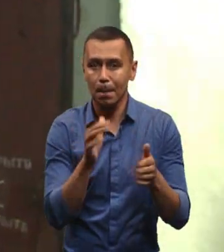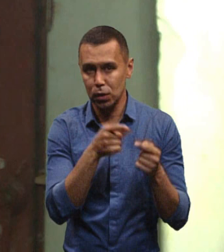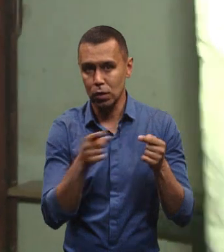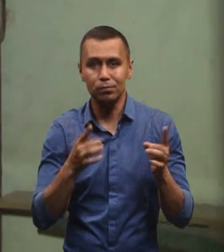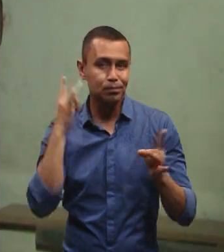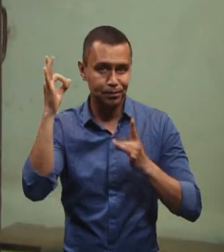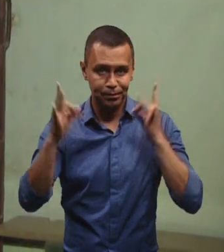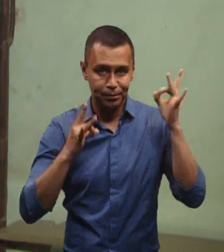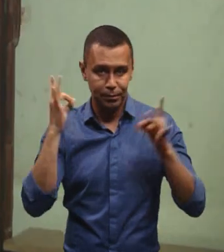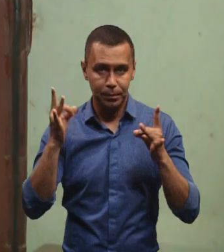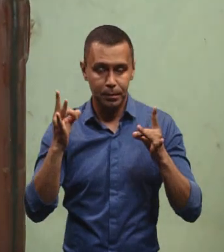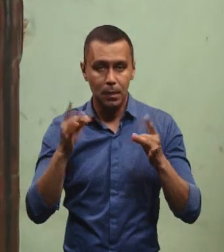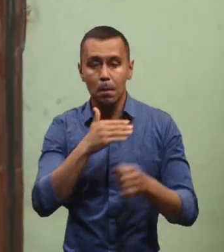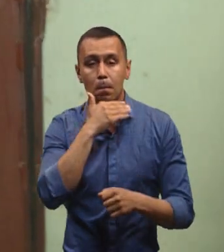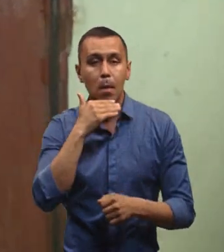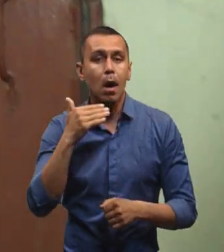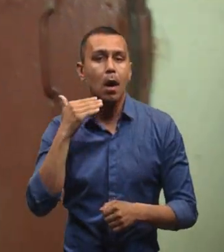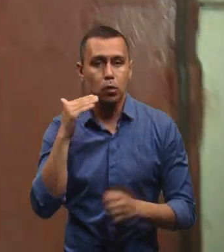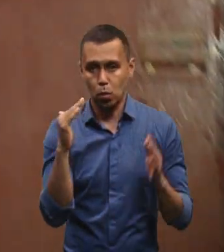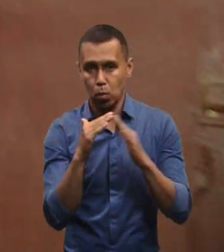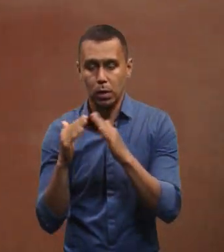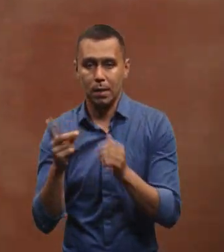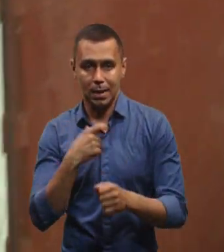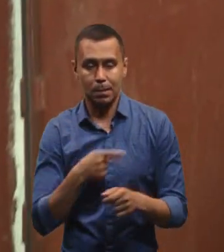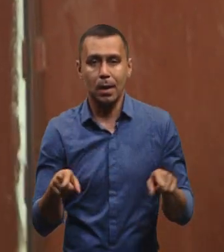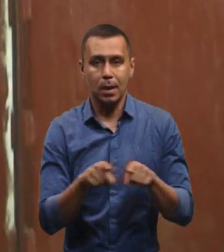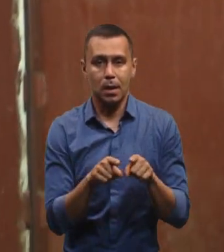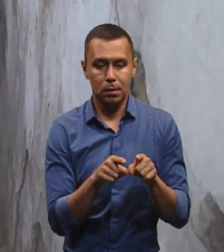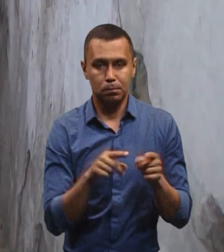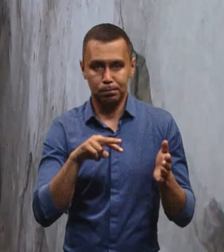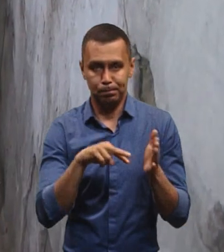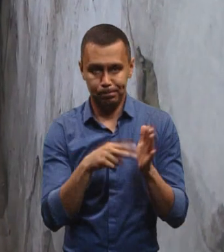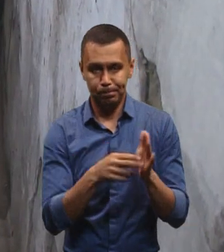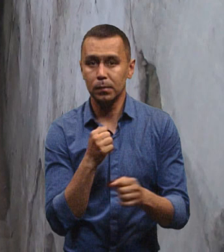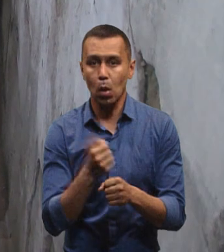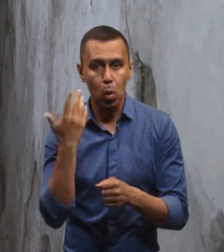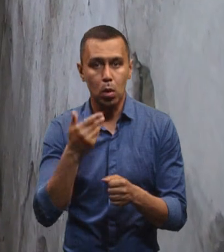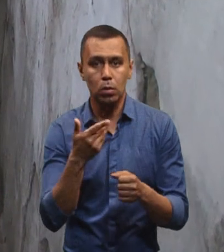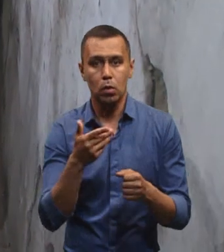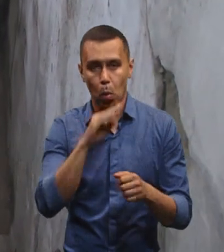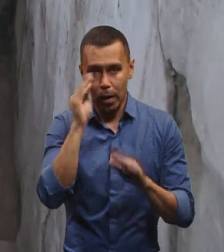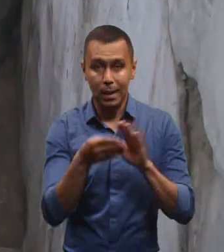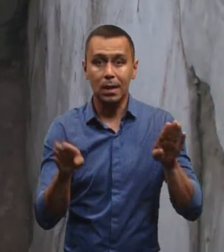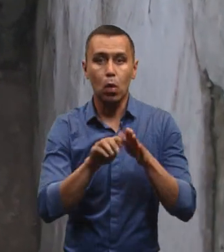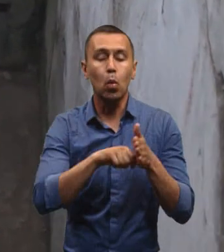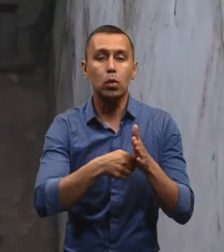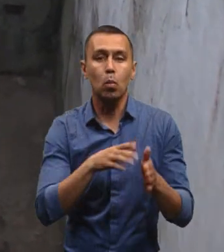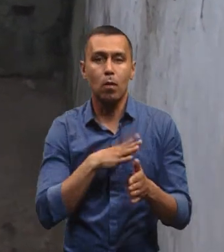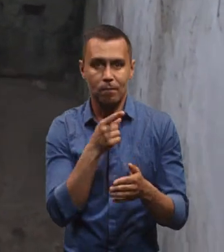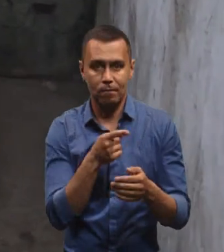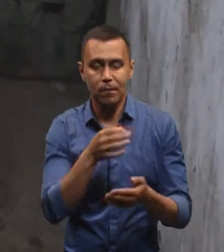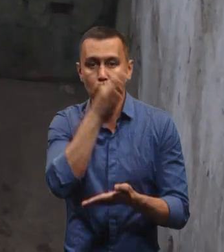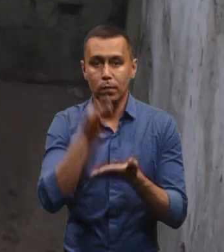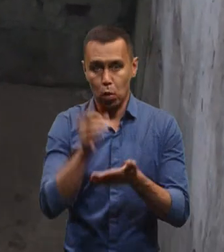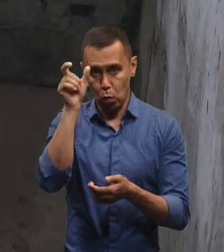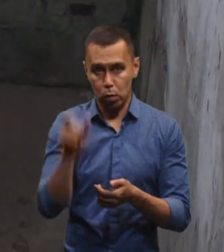повітряної тривоги. І багато будинків для себе такі алгоритми сформували. Коли укриття закривалося, ключик був відповідального,